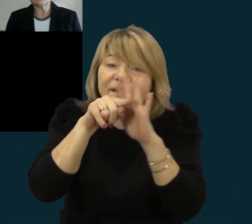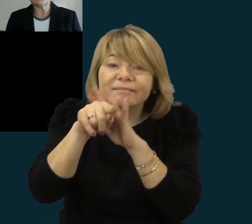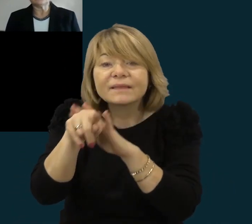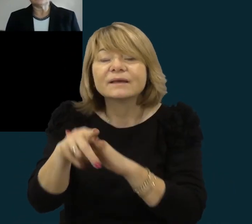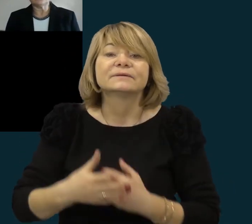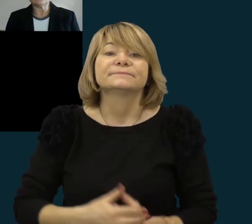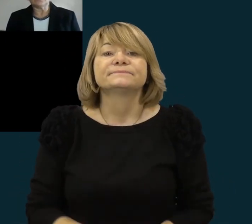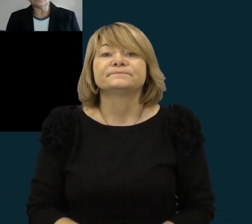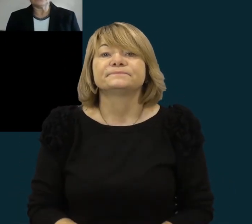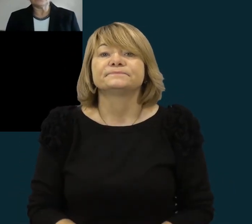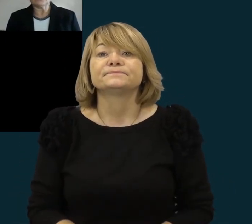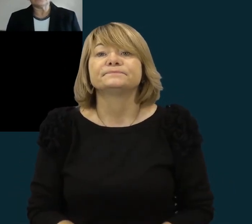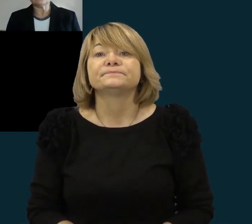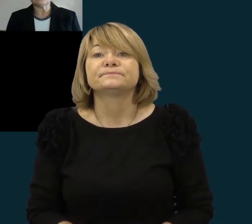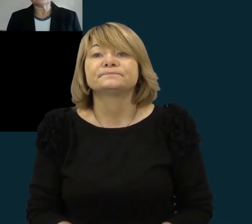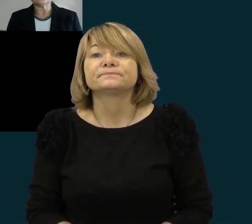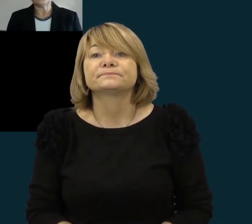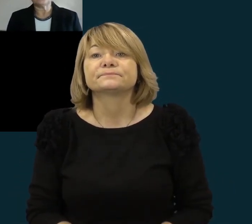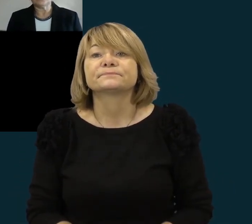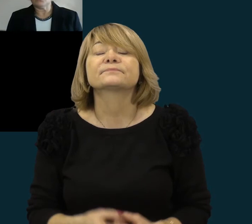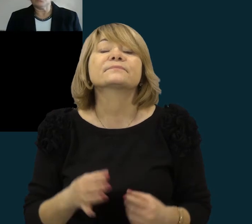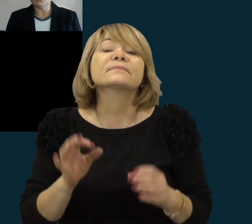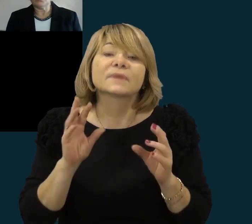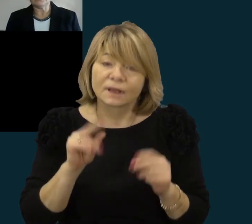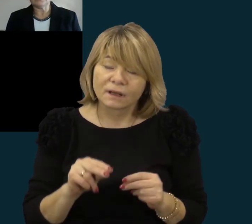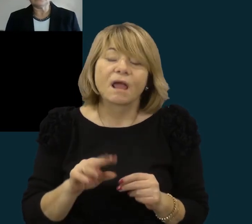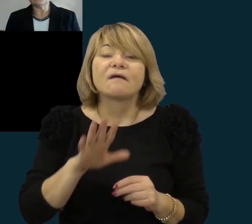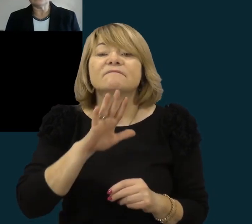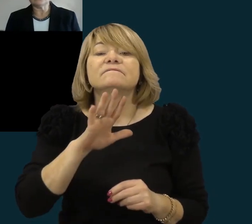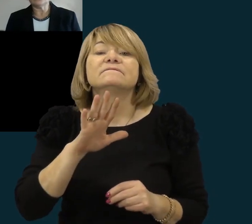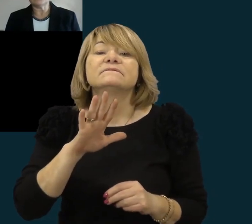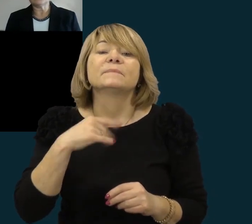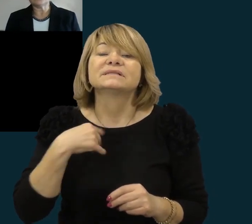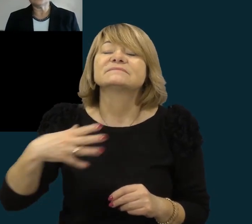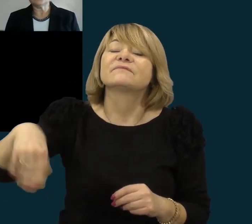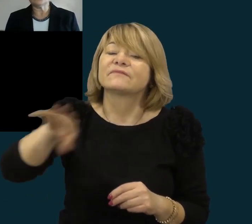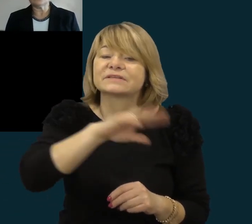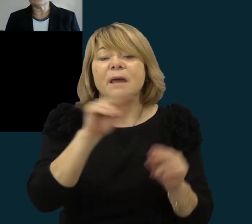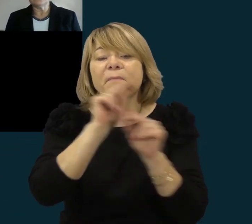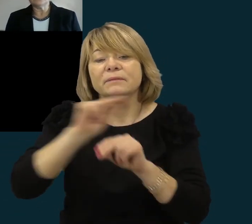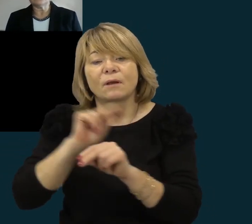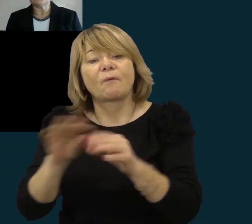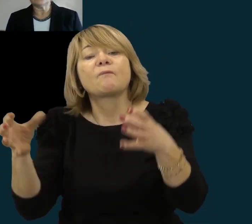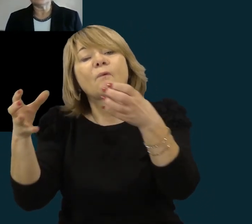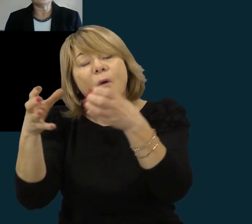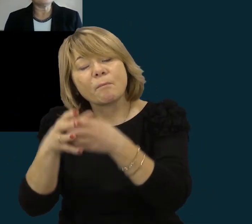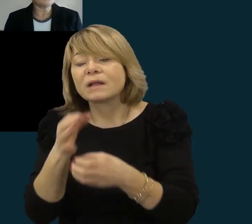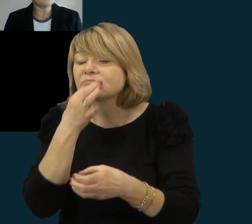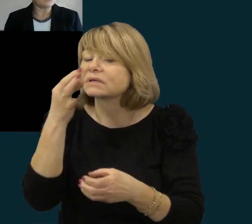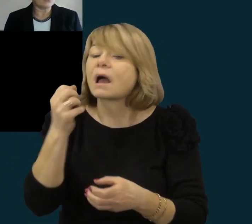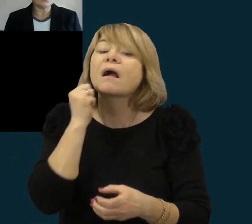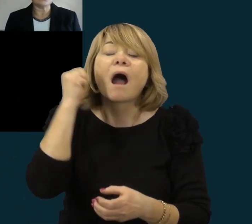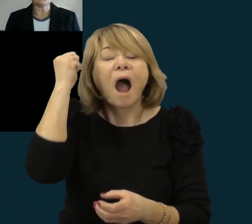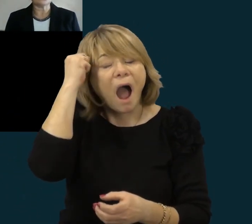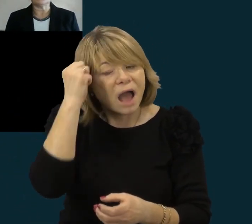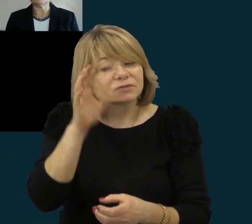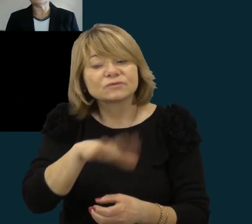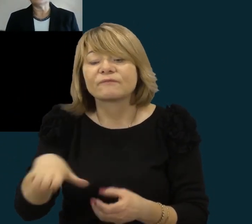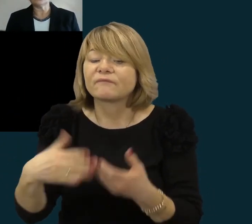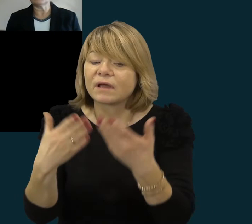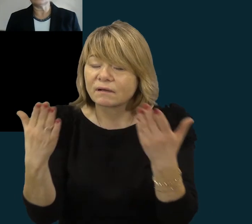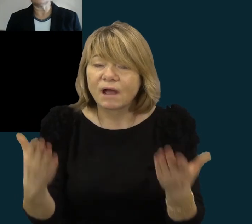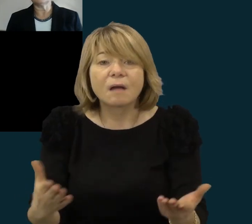Ir tikrai mes padėkojom mokiniams, pasidžiaugėm tikrai labai pokybiškom